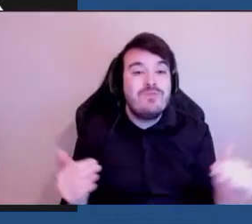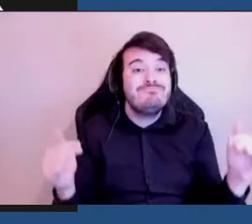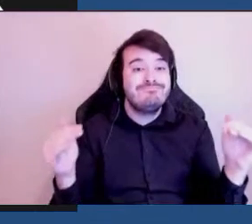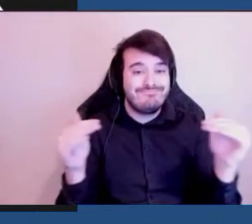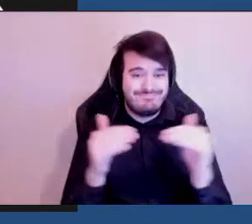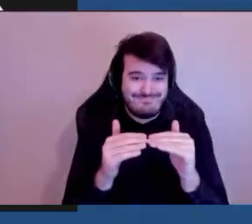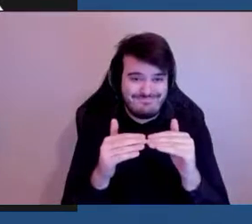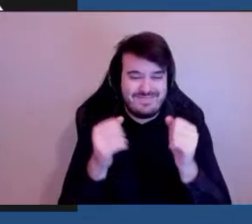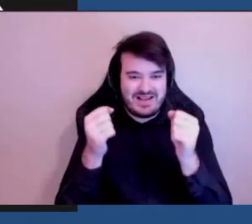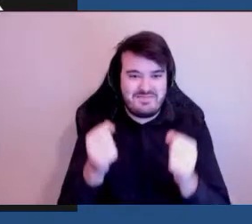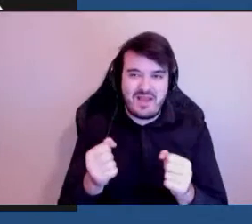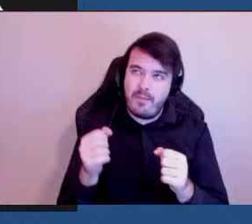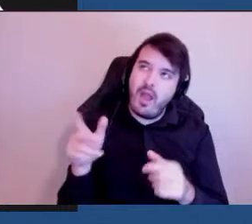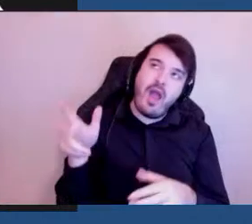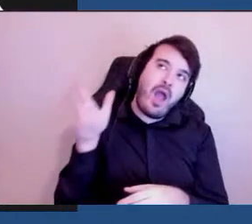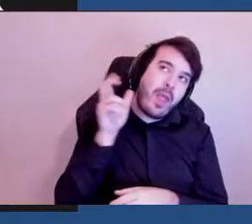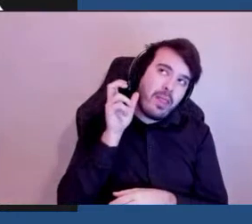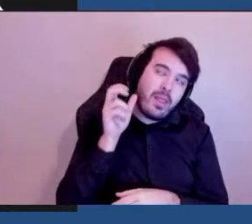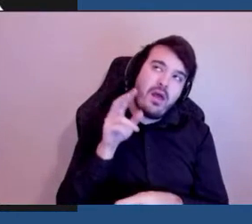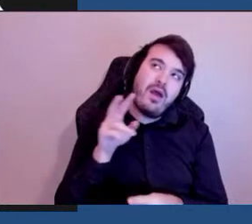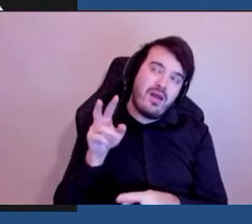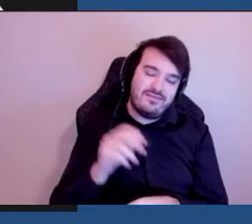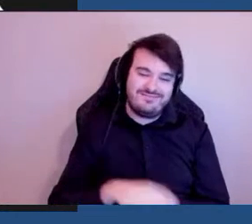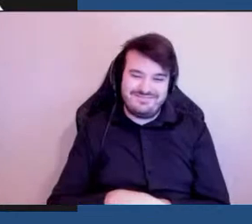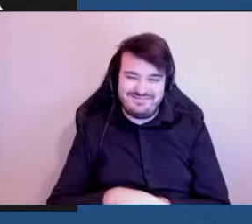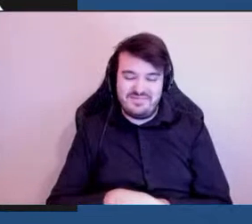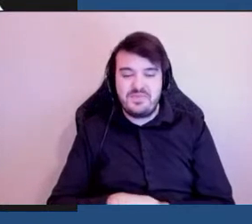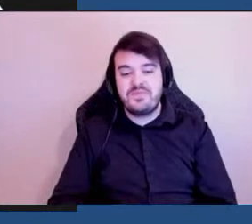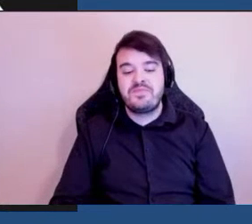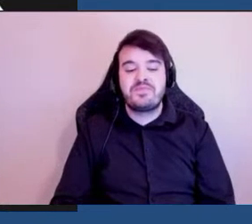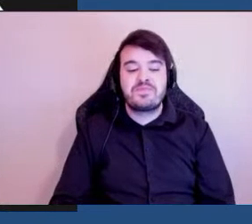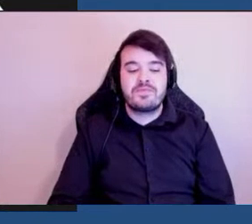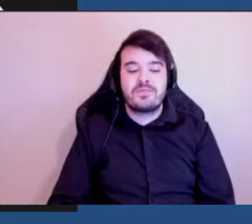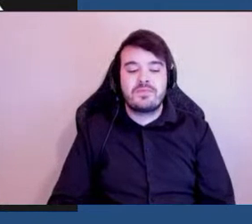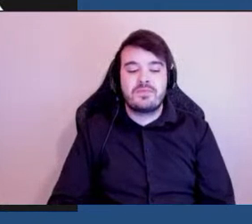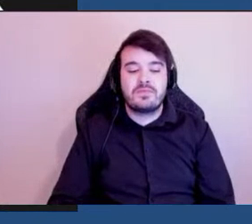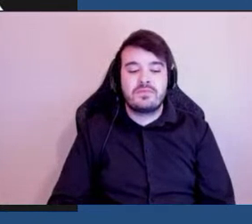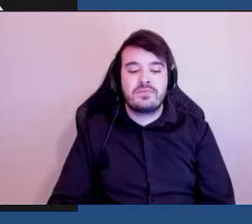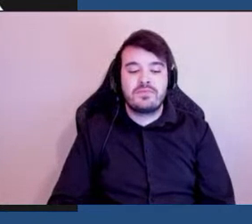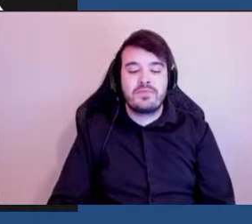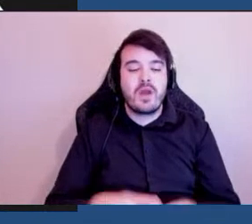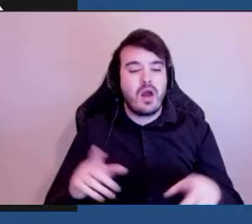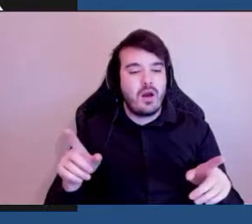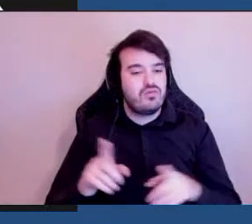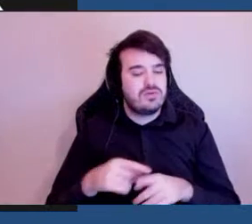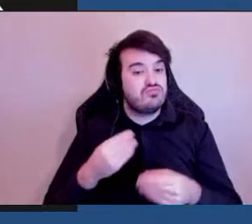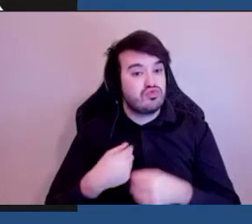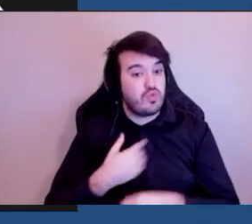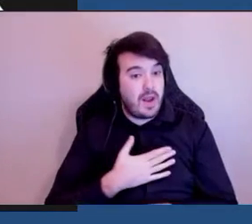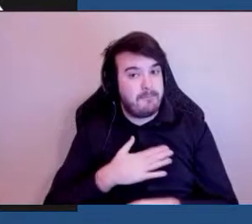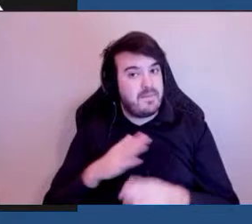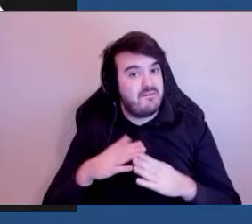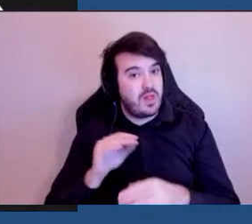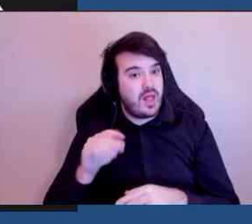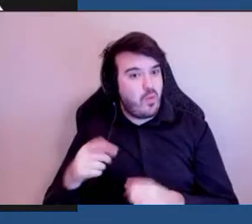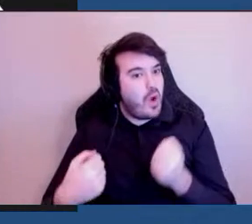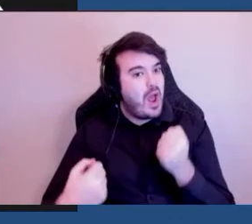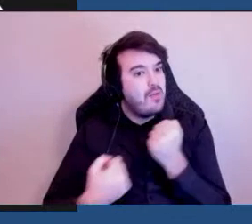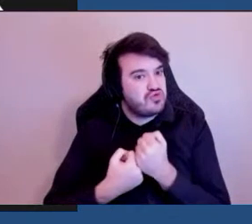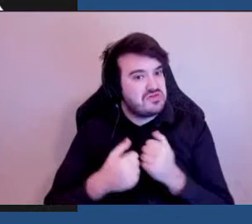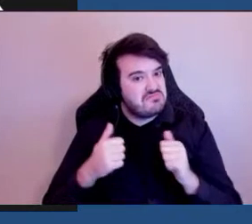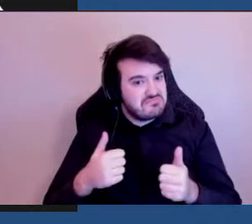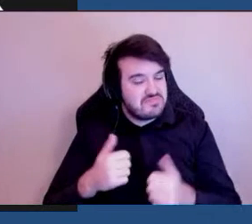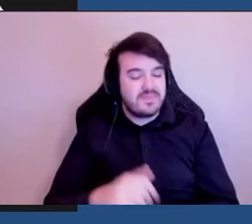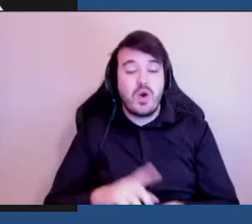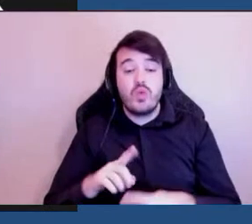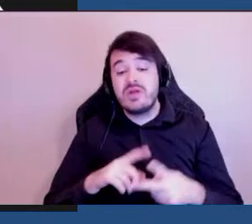puisse les entendre et j'ai beaucoup aimé d'être appuyée par la ville. Une autre